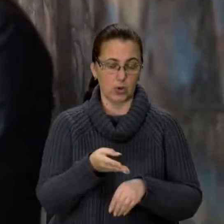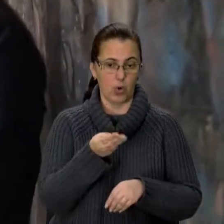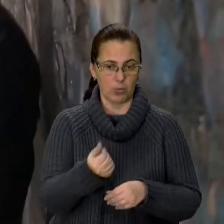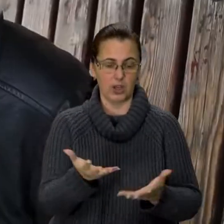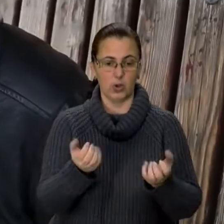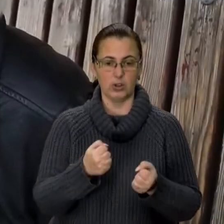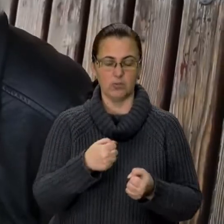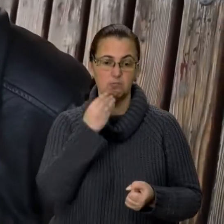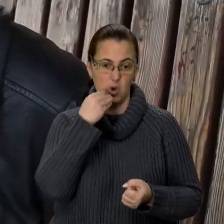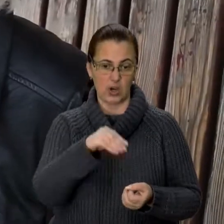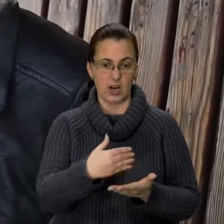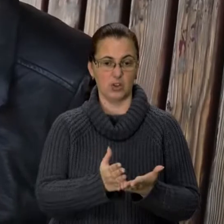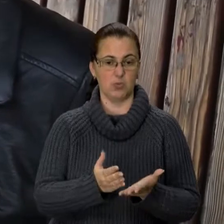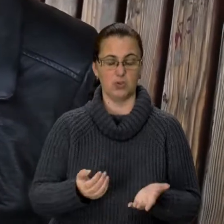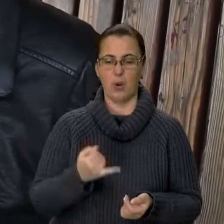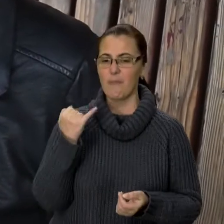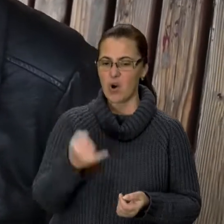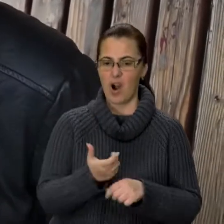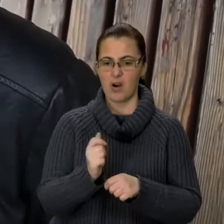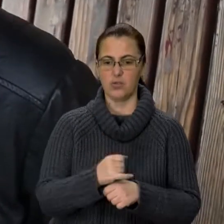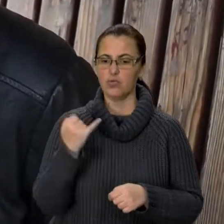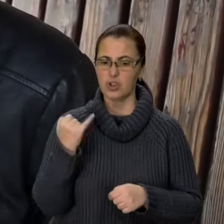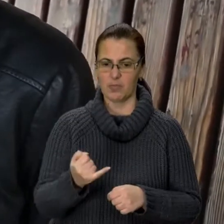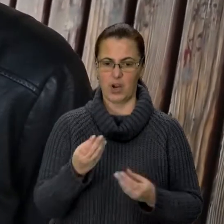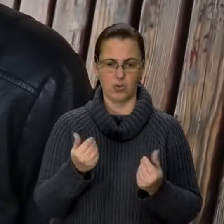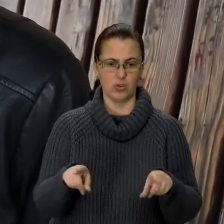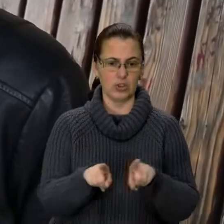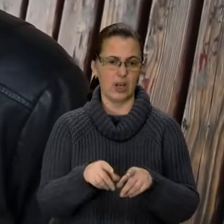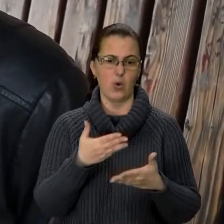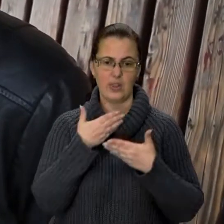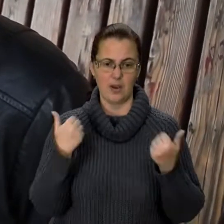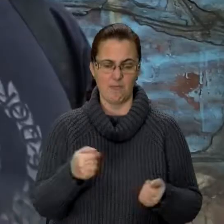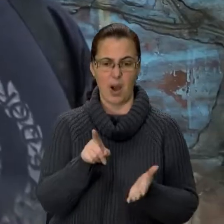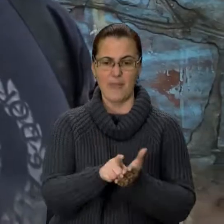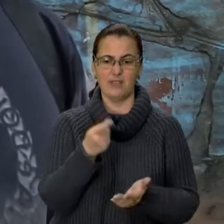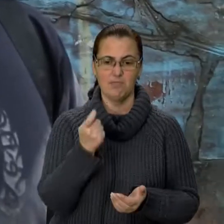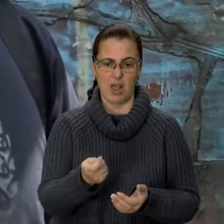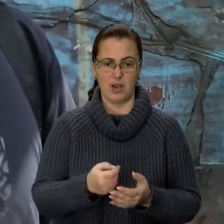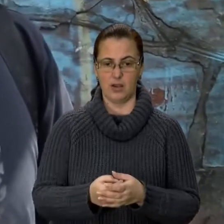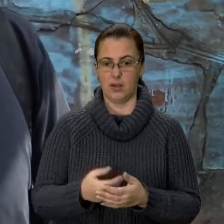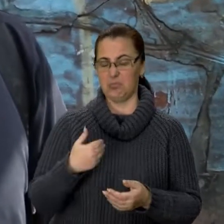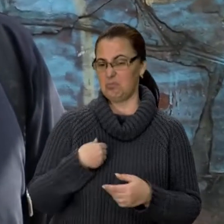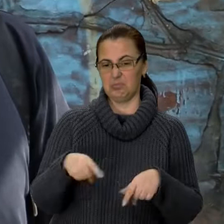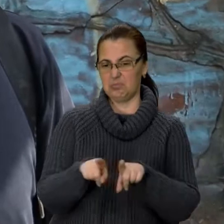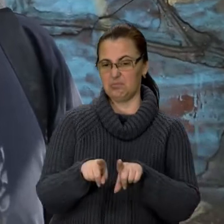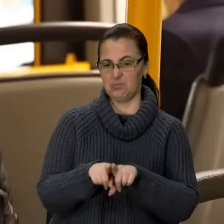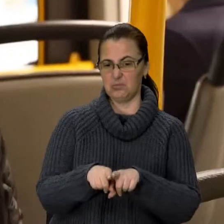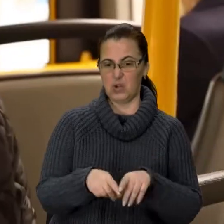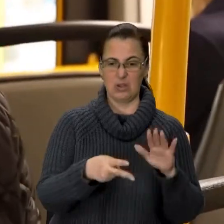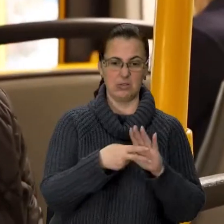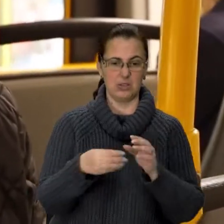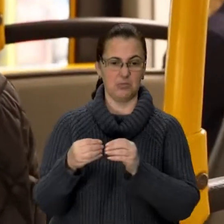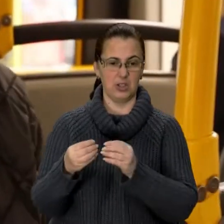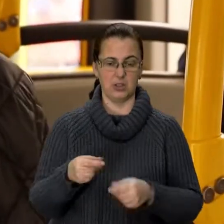покращені послуги. Погано, дуже погано. Гроші так нема. Пенсії мала. В принципі, без різниці. Там де 7, там і 10.